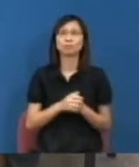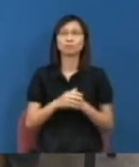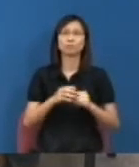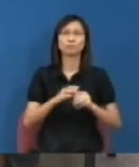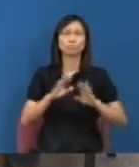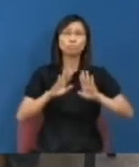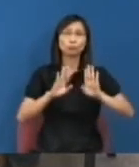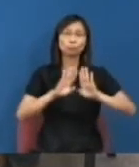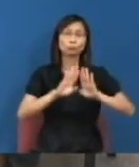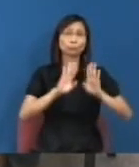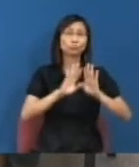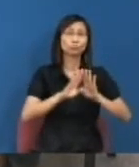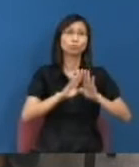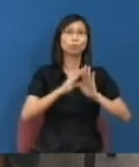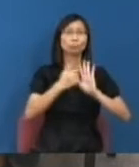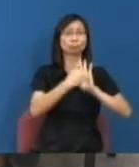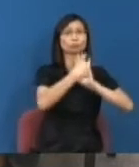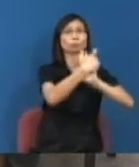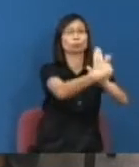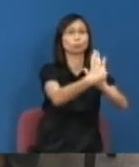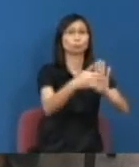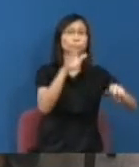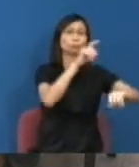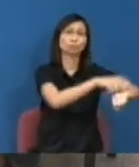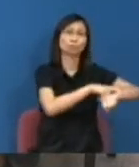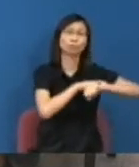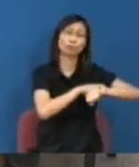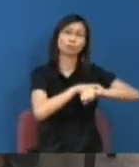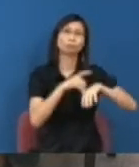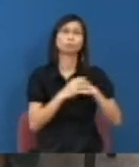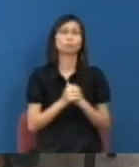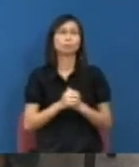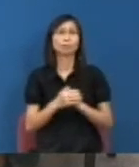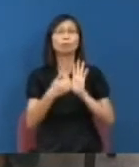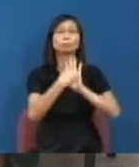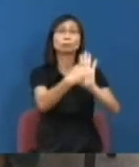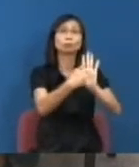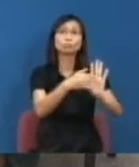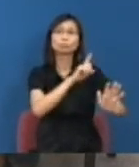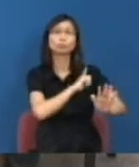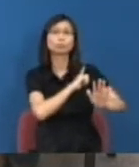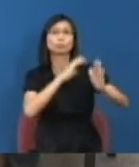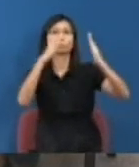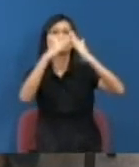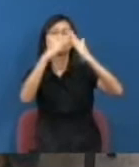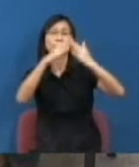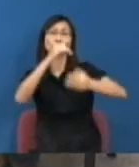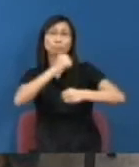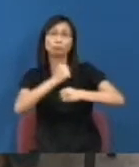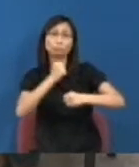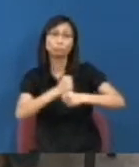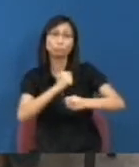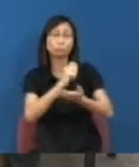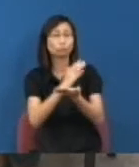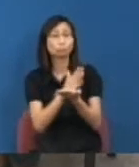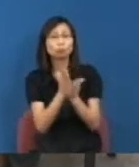萬里以外一萬倍以外去捉人純粹阻止某些人在自己家裏做某些事這個也可以